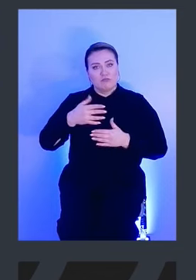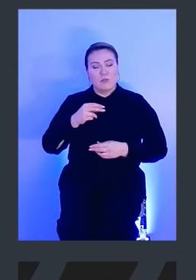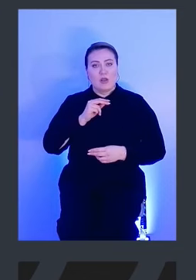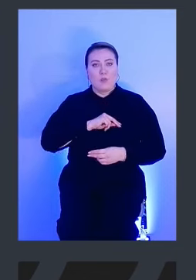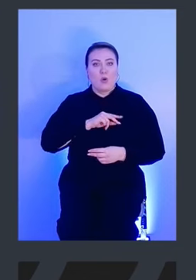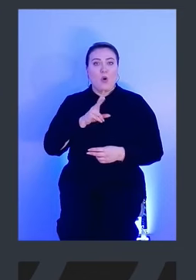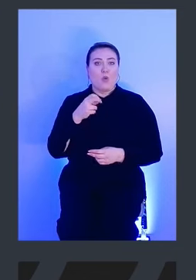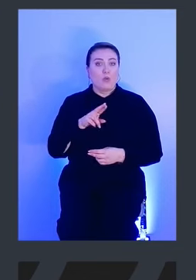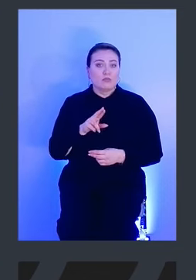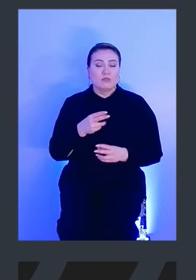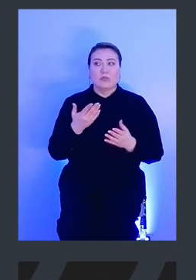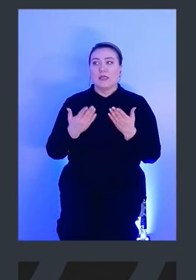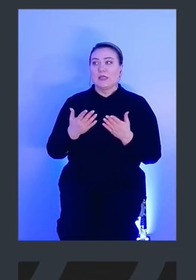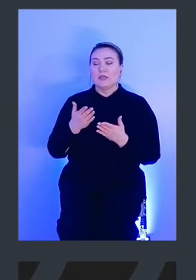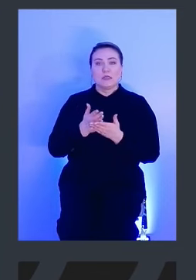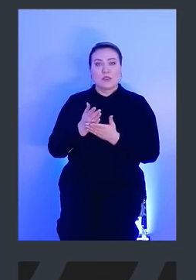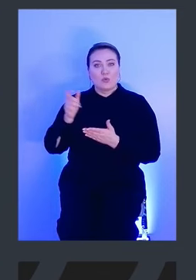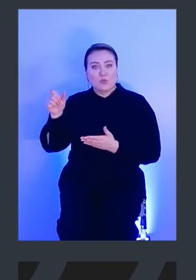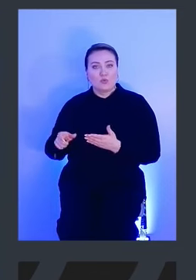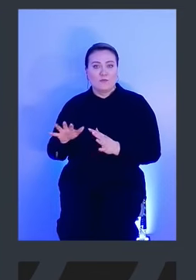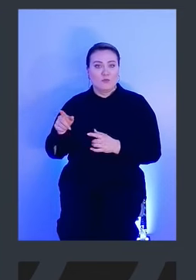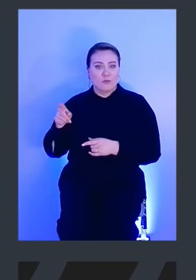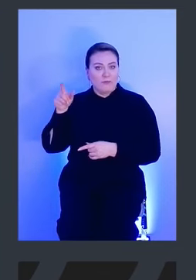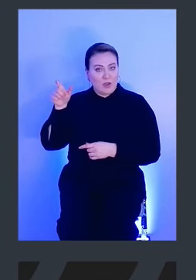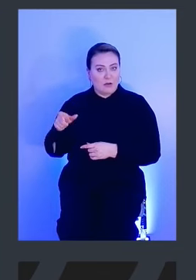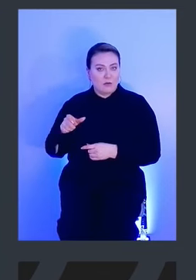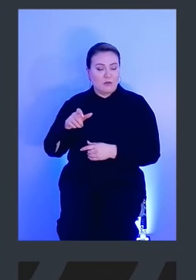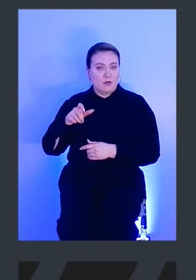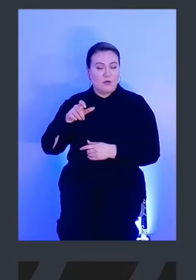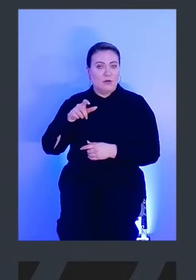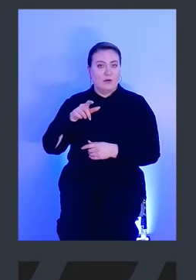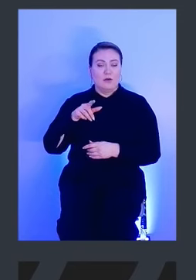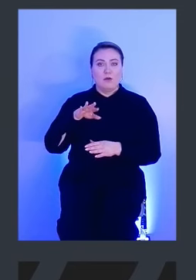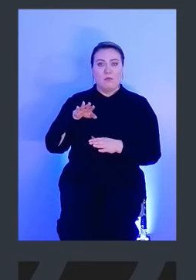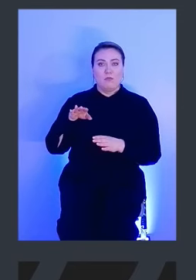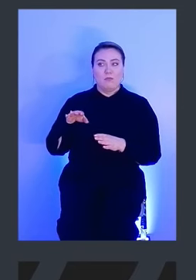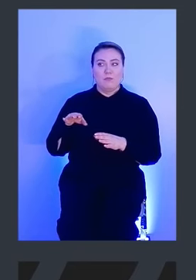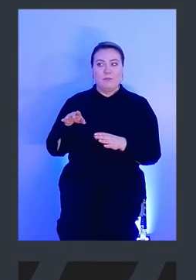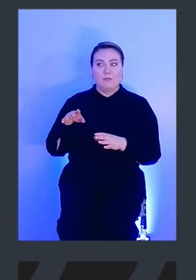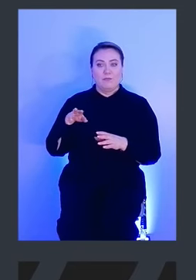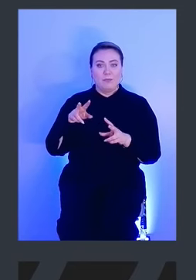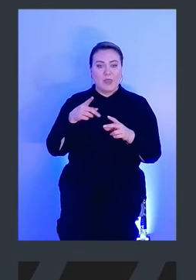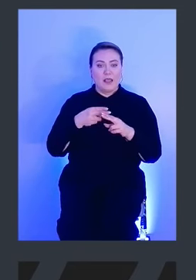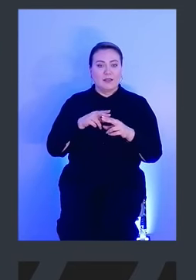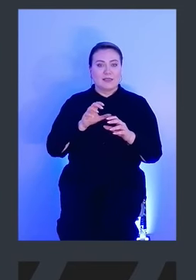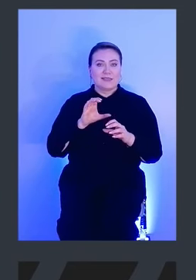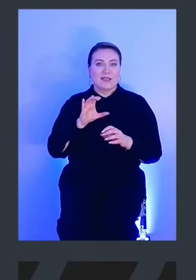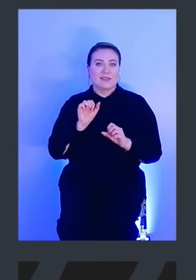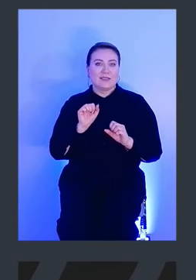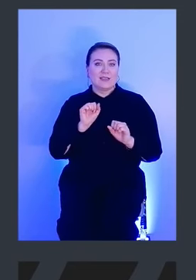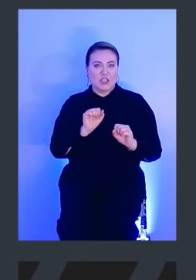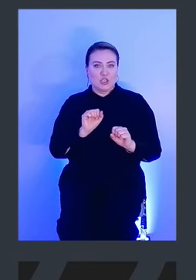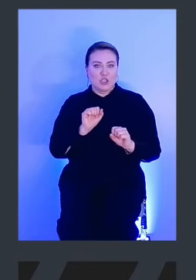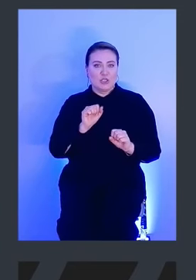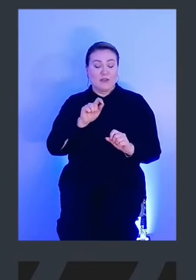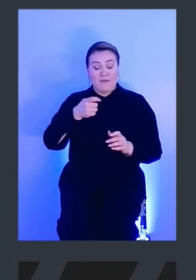если сотрудник или человек, который подвергается мониторингу, выключает это средство защиты, там есть отдельная